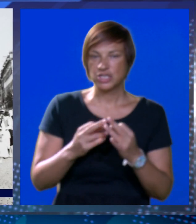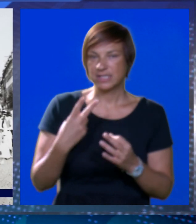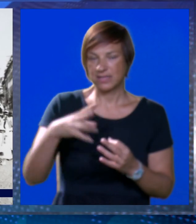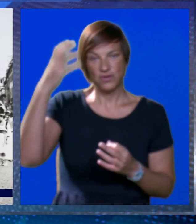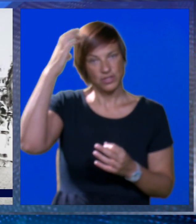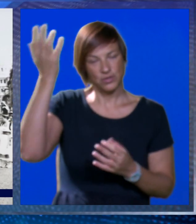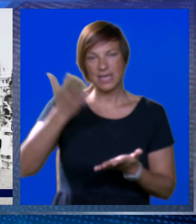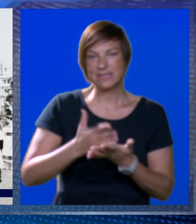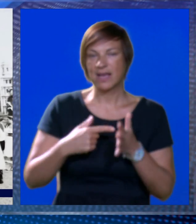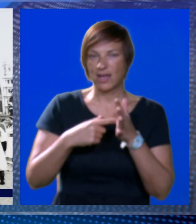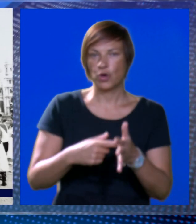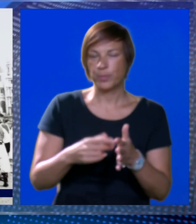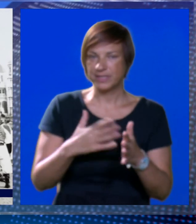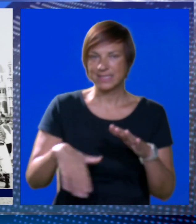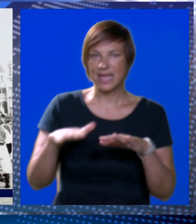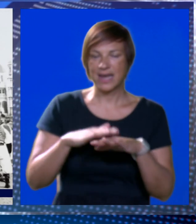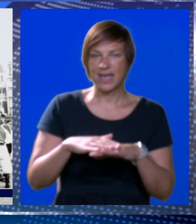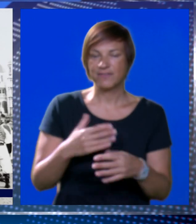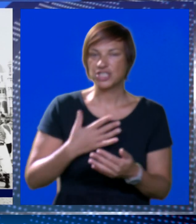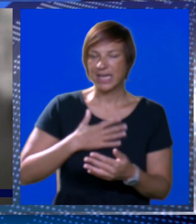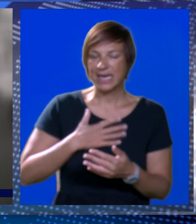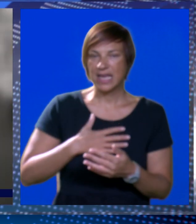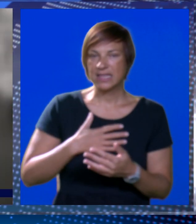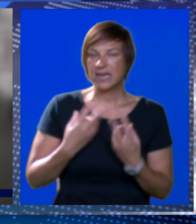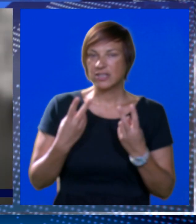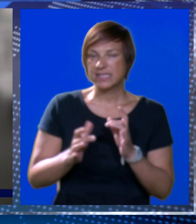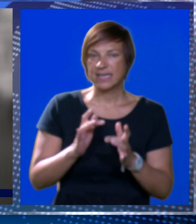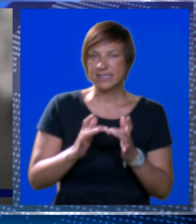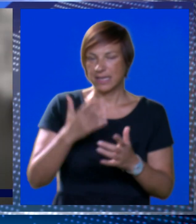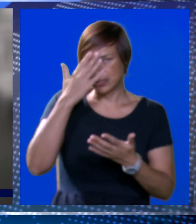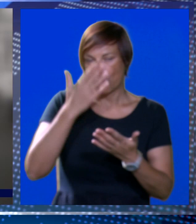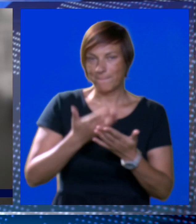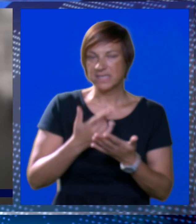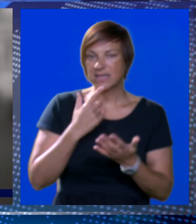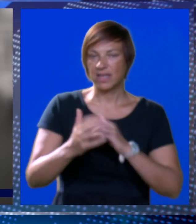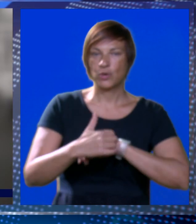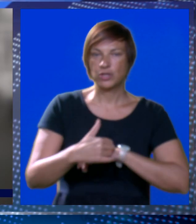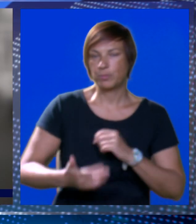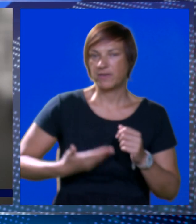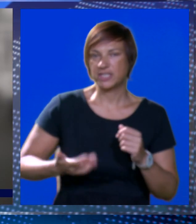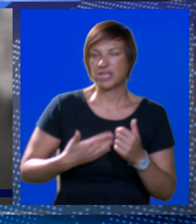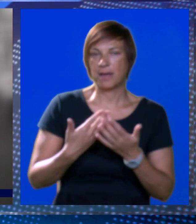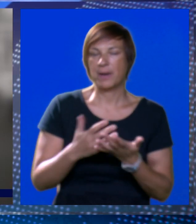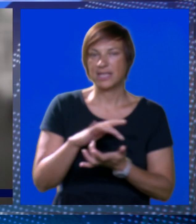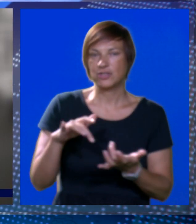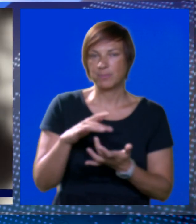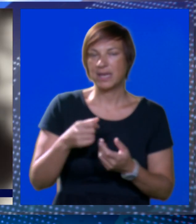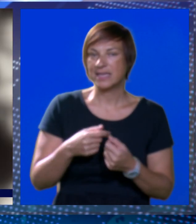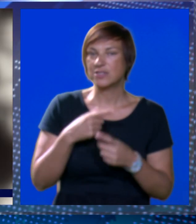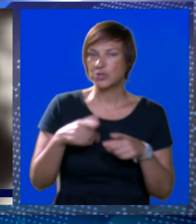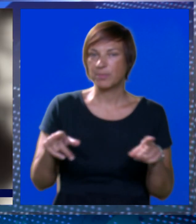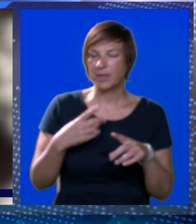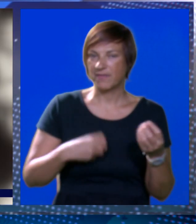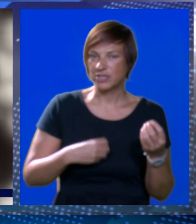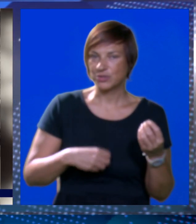dvostruka kruna svakako predstavlja najviše i najdragocijenije natjecateljsko priznanje koje je Dubrovačka mladost, plešući,